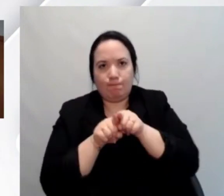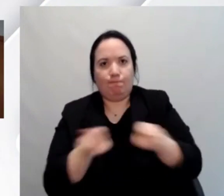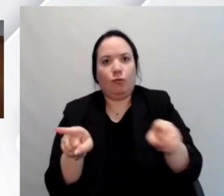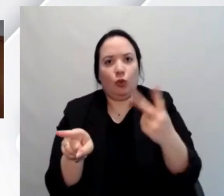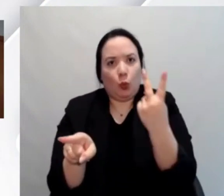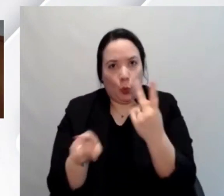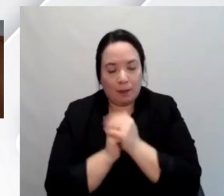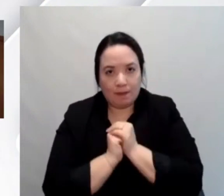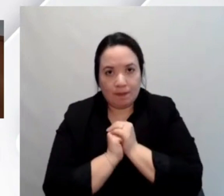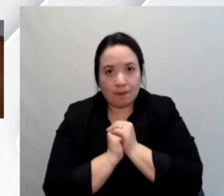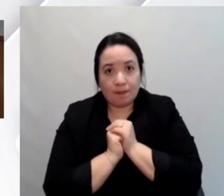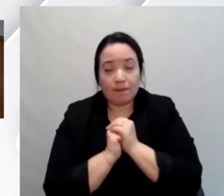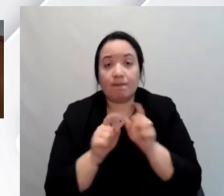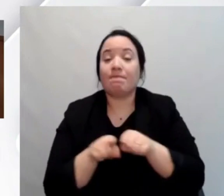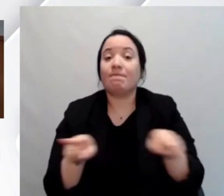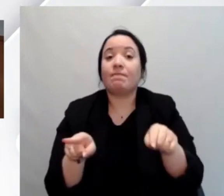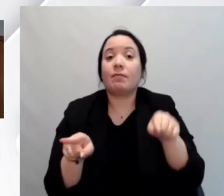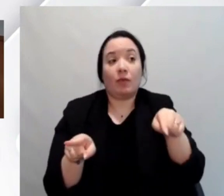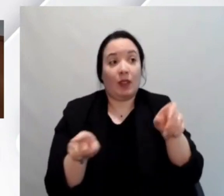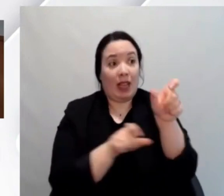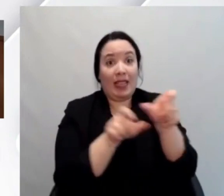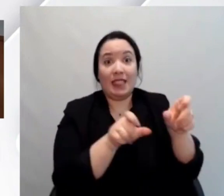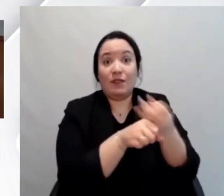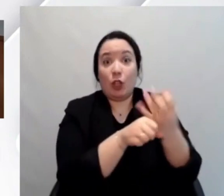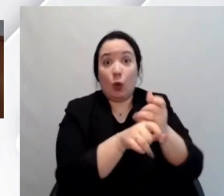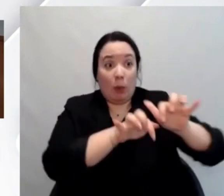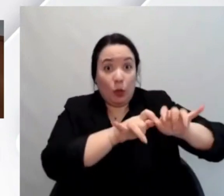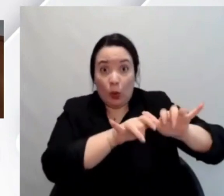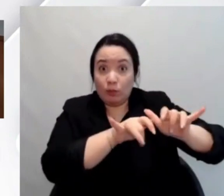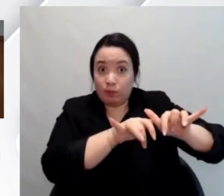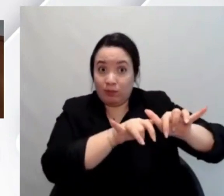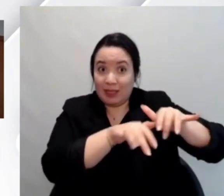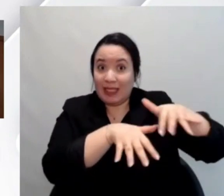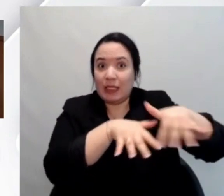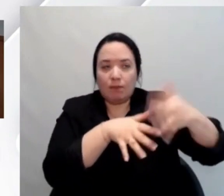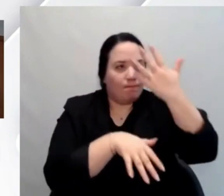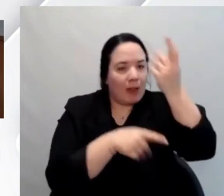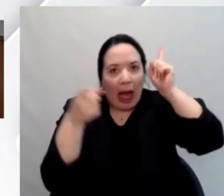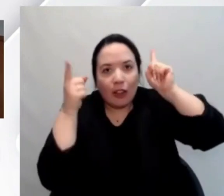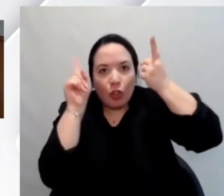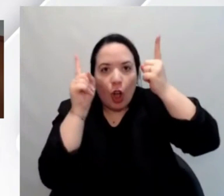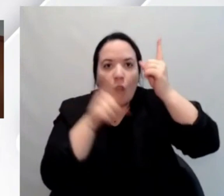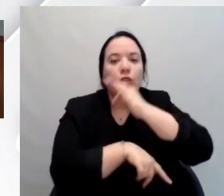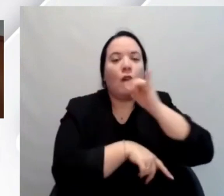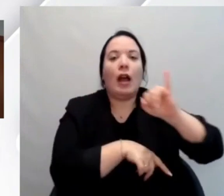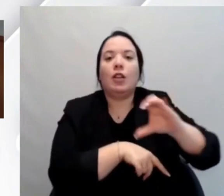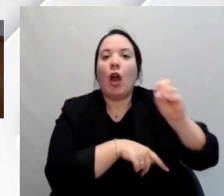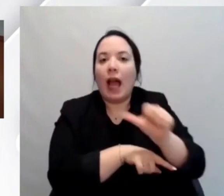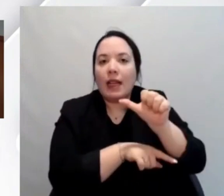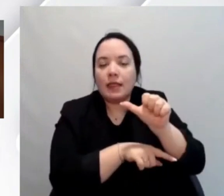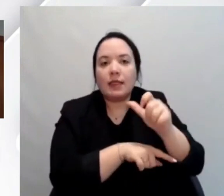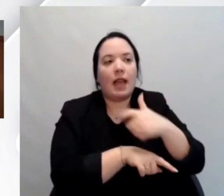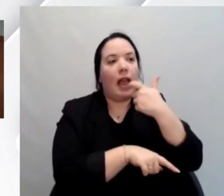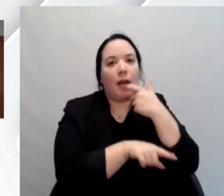da un lato gli sviluppatori dei sistemi operativi, pensiamo ad Android o iOS per Apple,